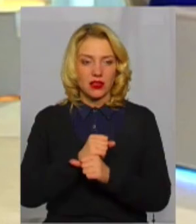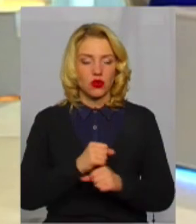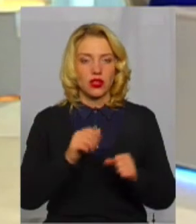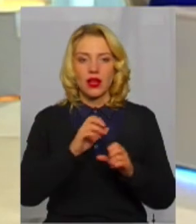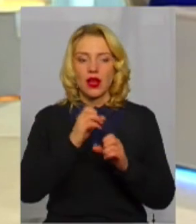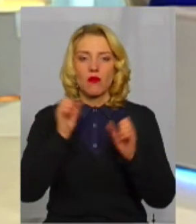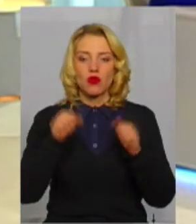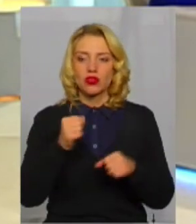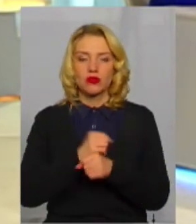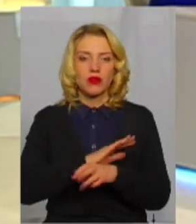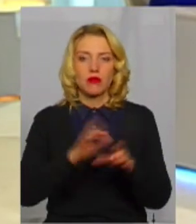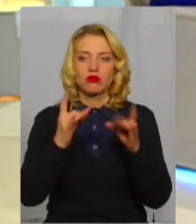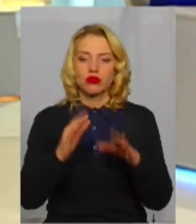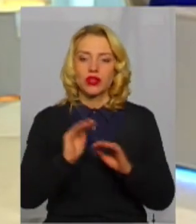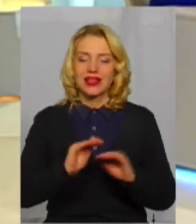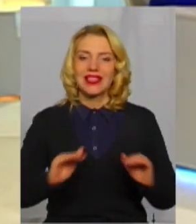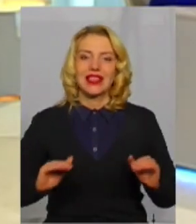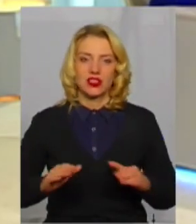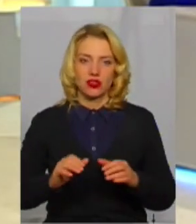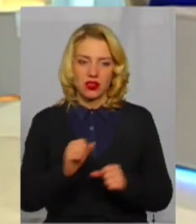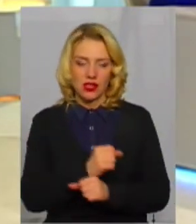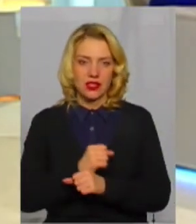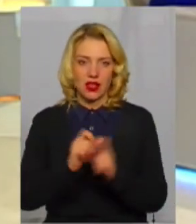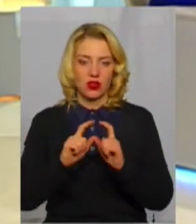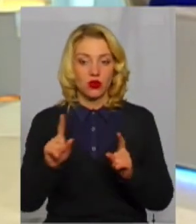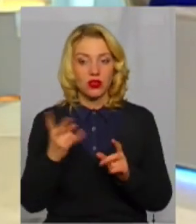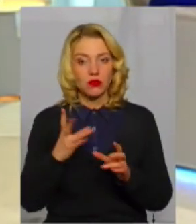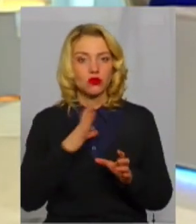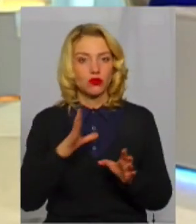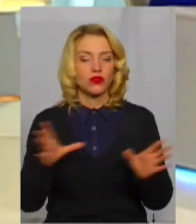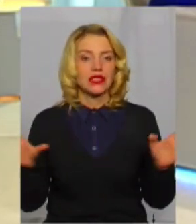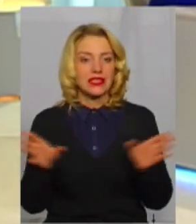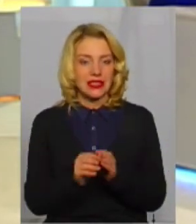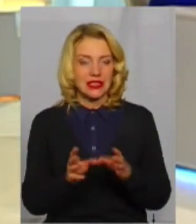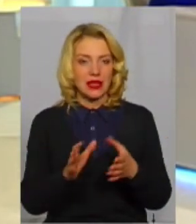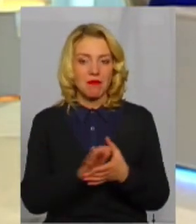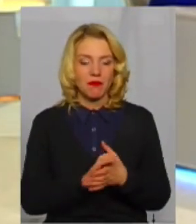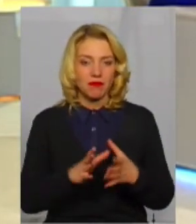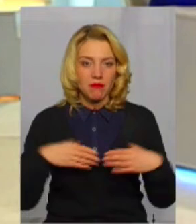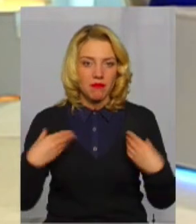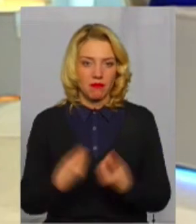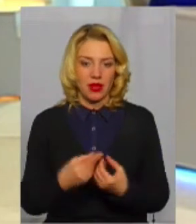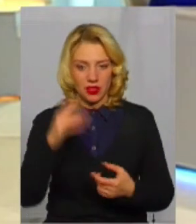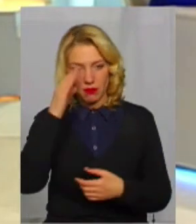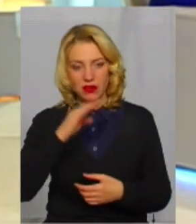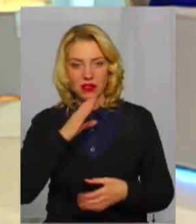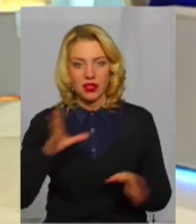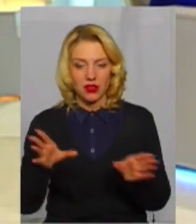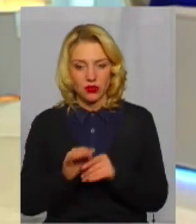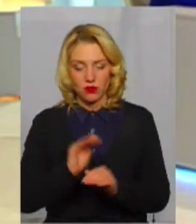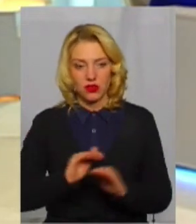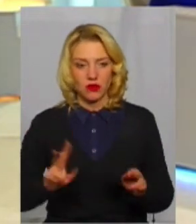дитячий санаторій, а там робити санаторій сімейний, щоб там приїжджали батьки з дітьми. І сьогодні, хто має